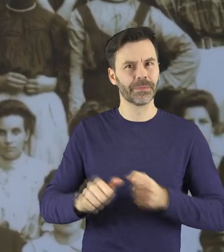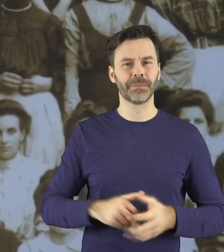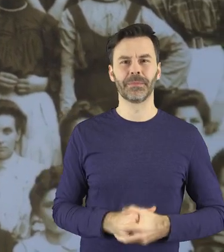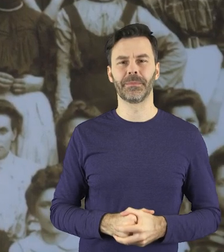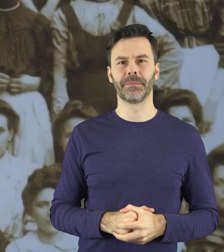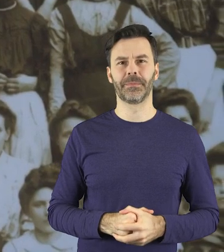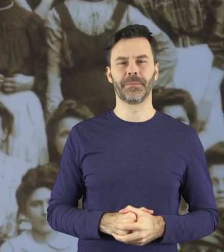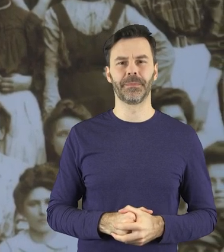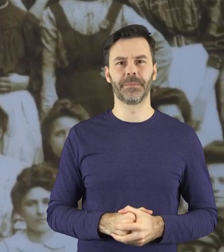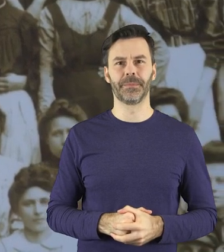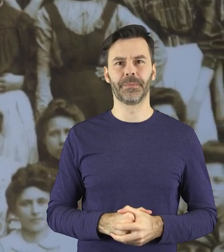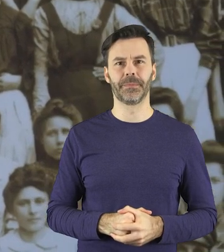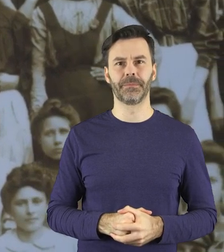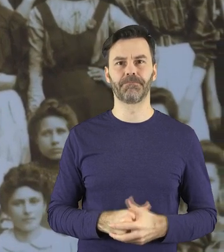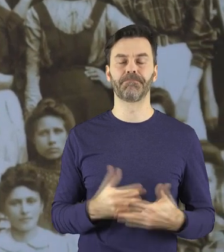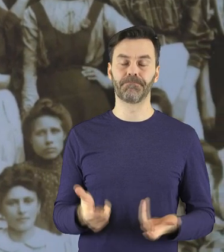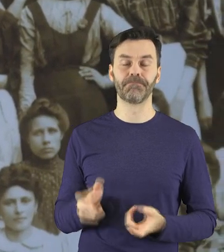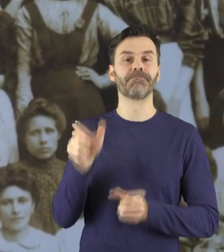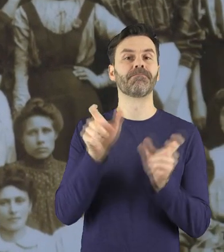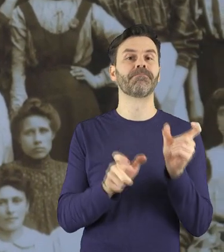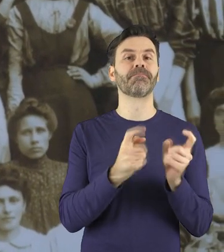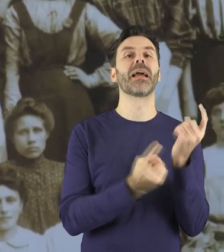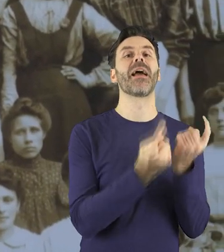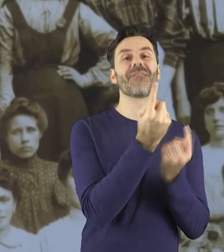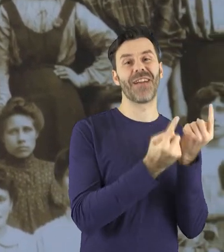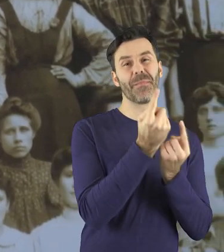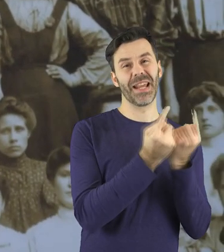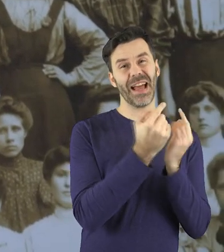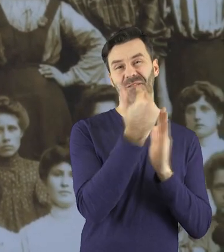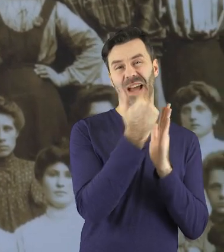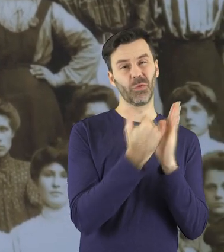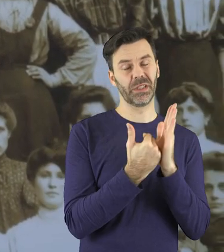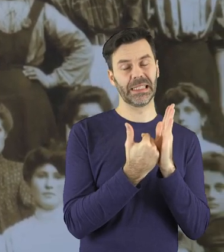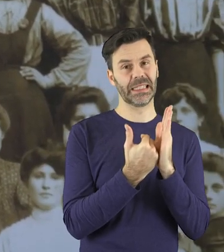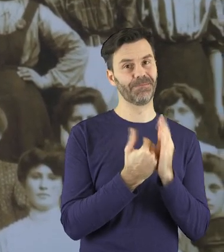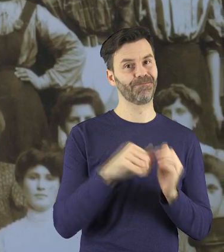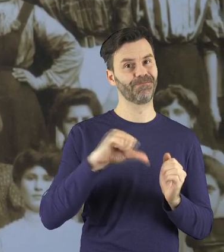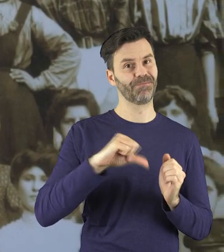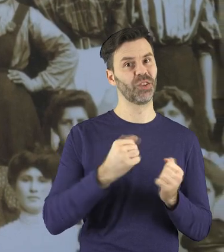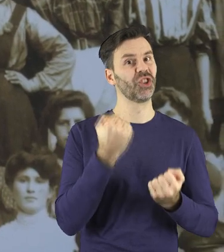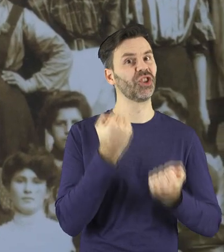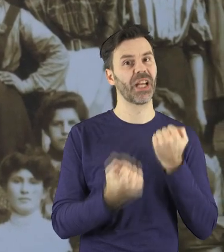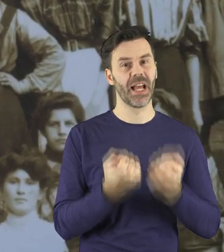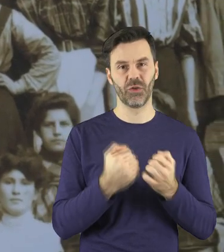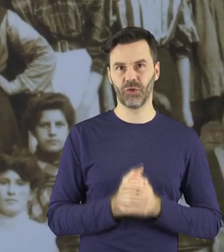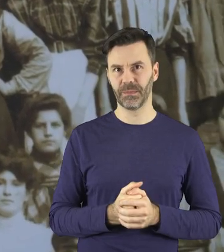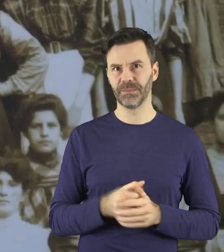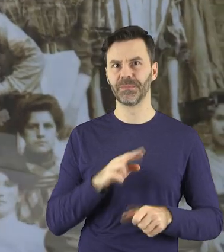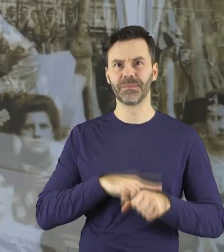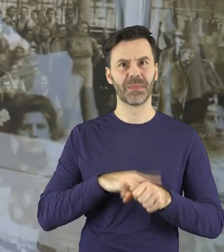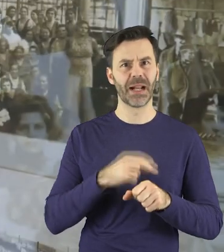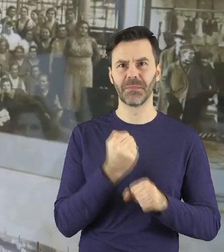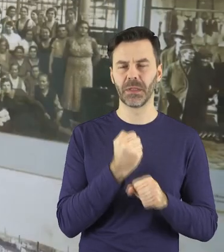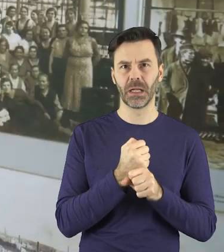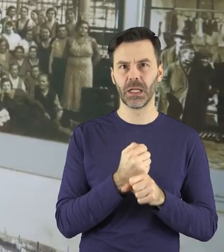ciąży. Warto przy tej okazji nadmienić, że warunki w łódzkich zakładach były trudne. Czas